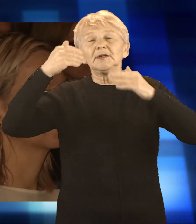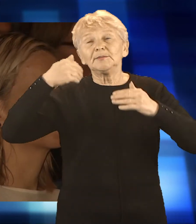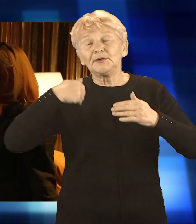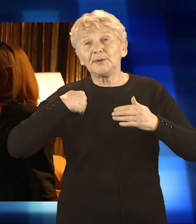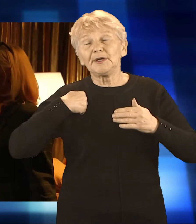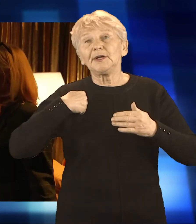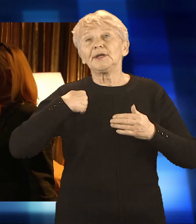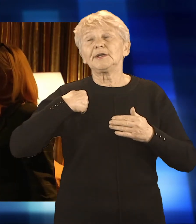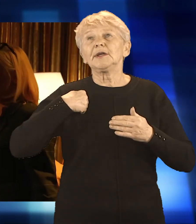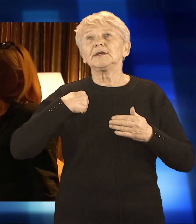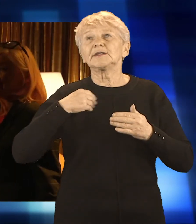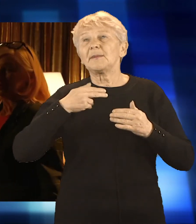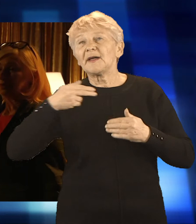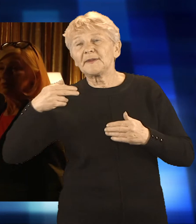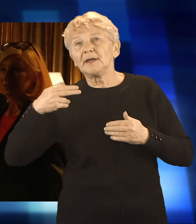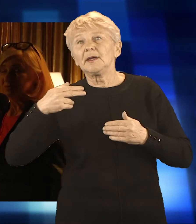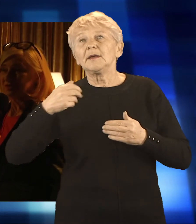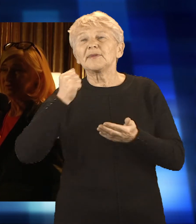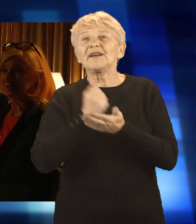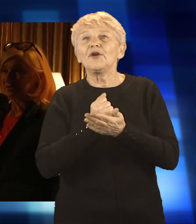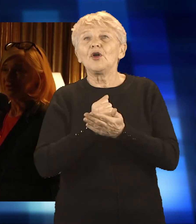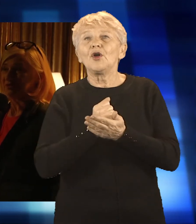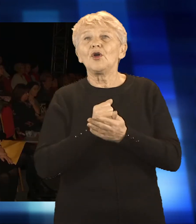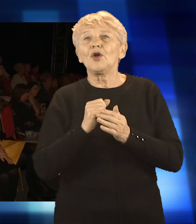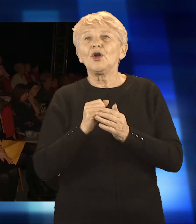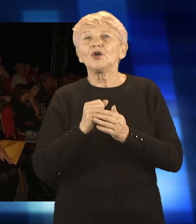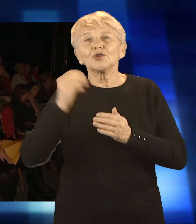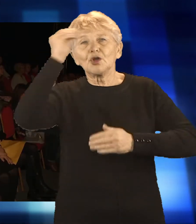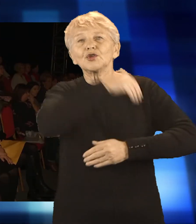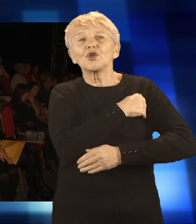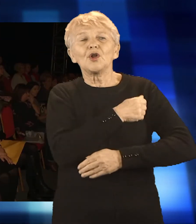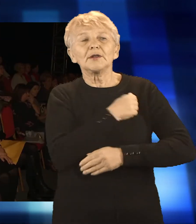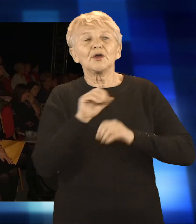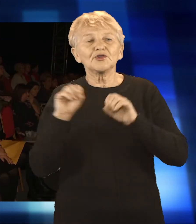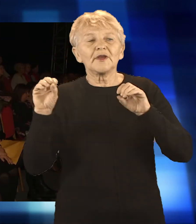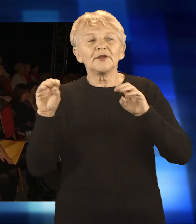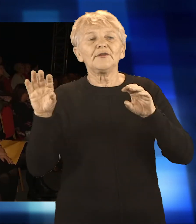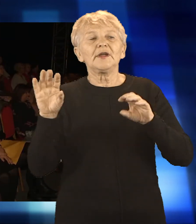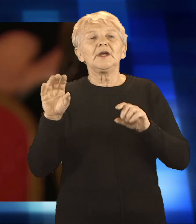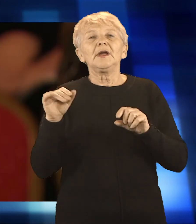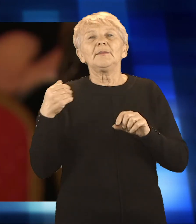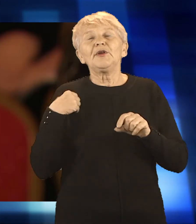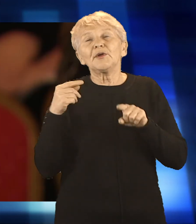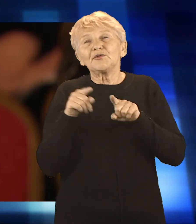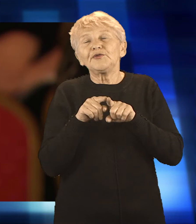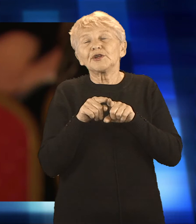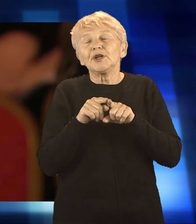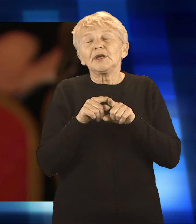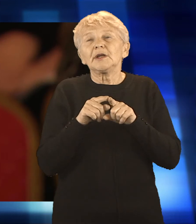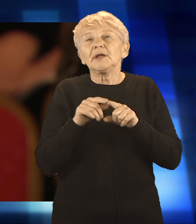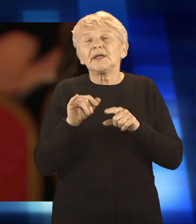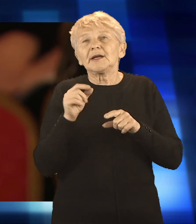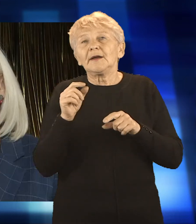tematów jak prawo oświatowe czy edukacja dzieci nieneurotypowych, ale 5 grudnia dyskutowano też o domowej codzienności